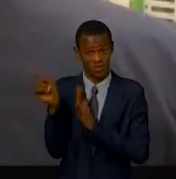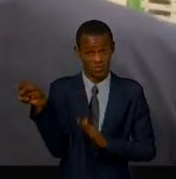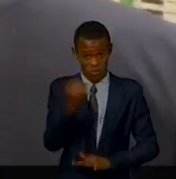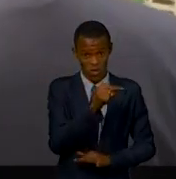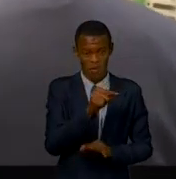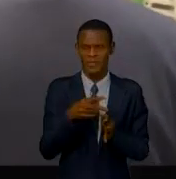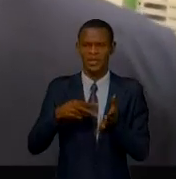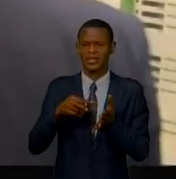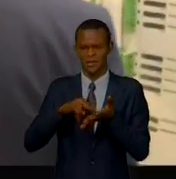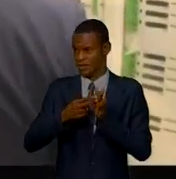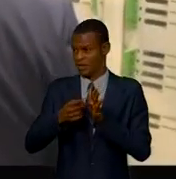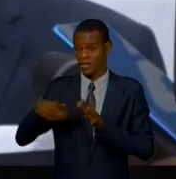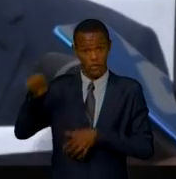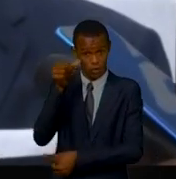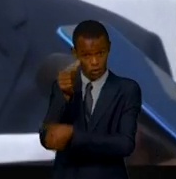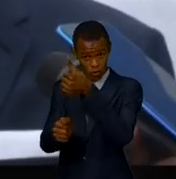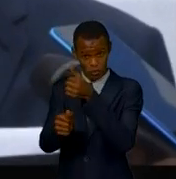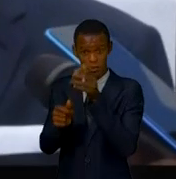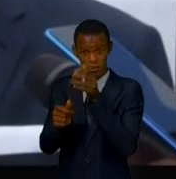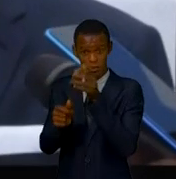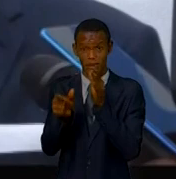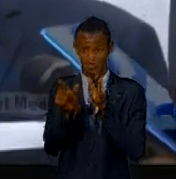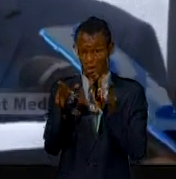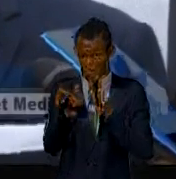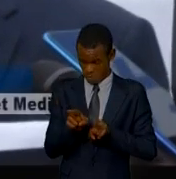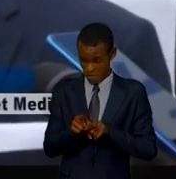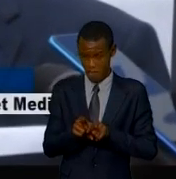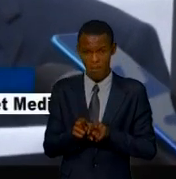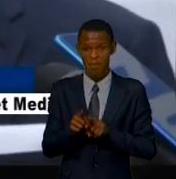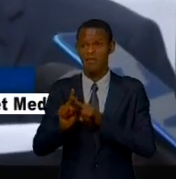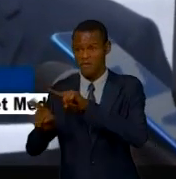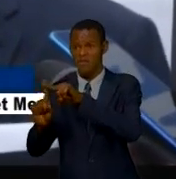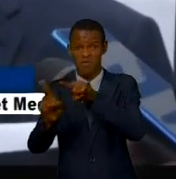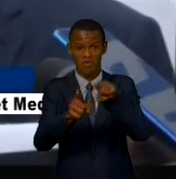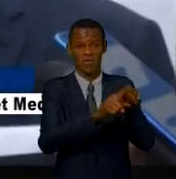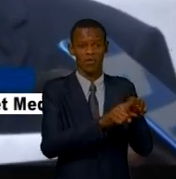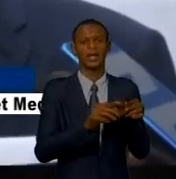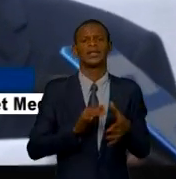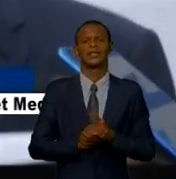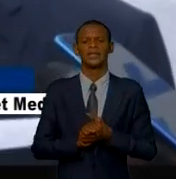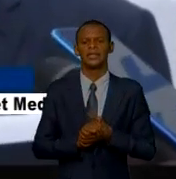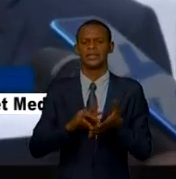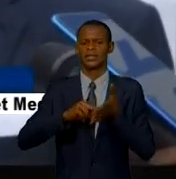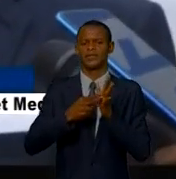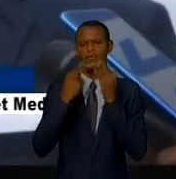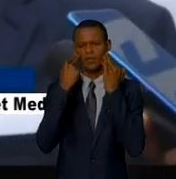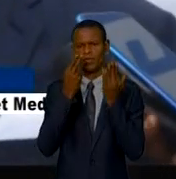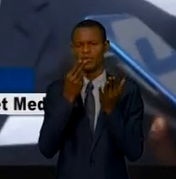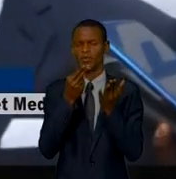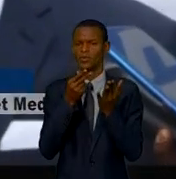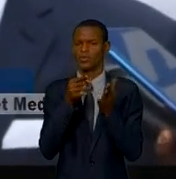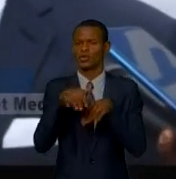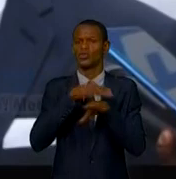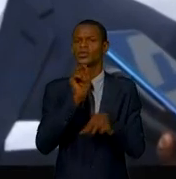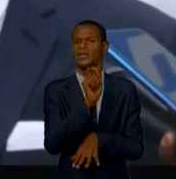mêmes lois en République démocratique du Congo que toutes les autres. Donc, vu sur cet angle-là, nous n'avons aucune